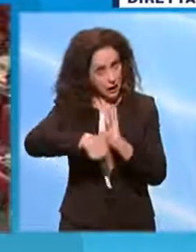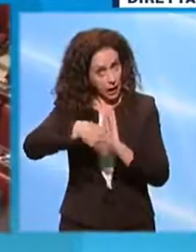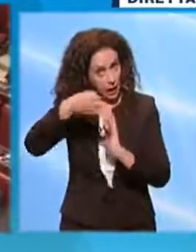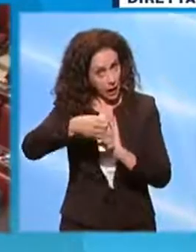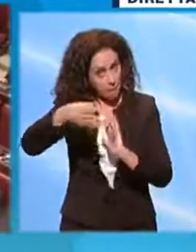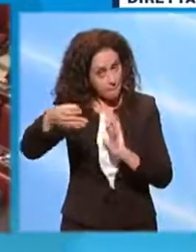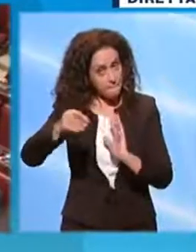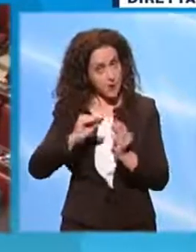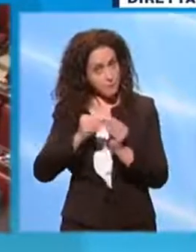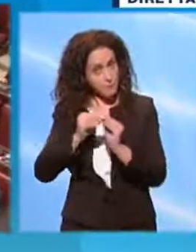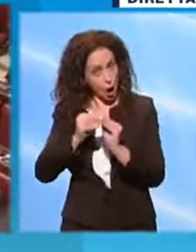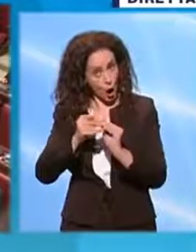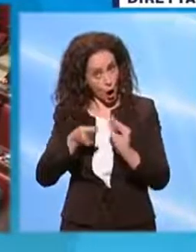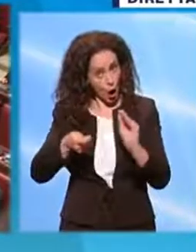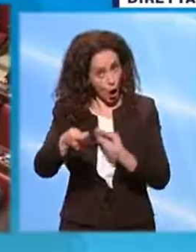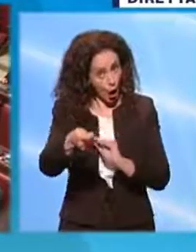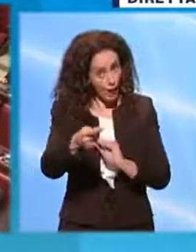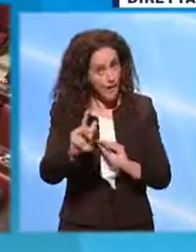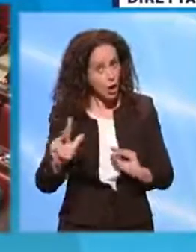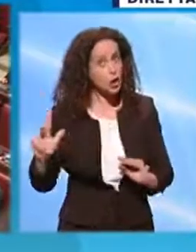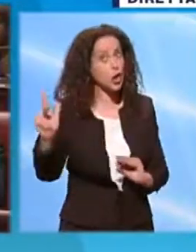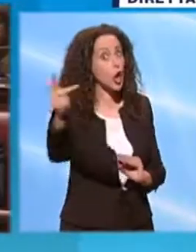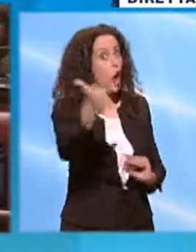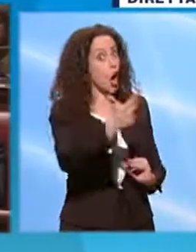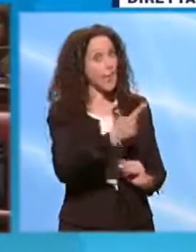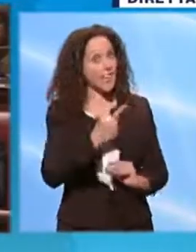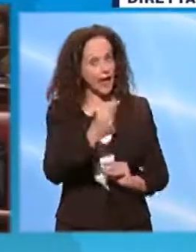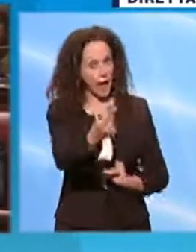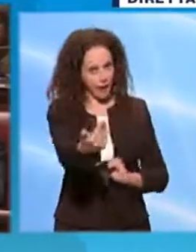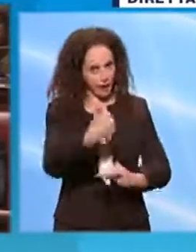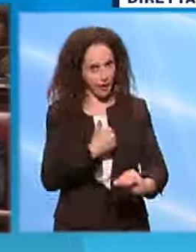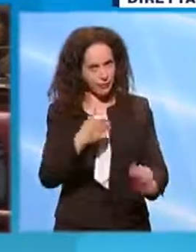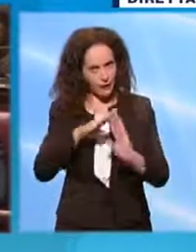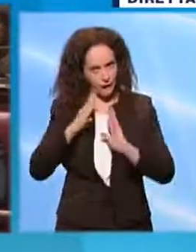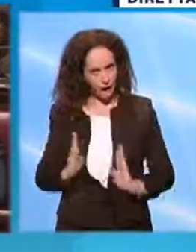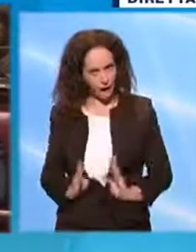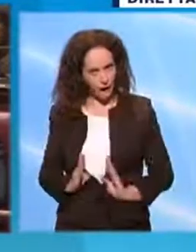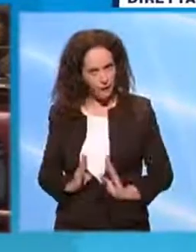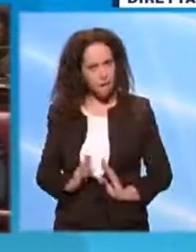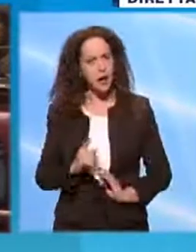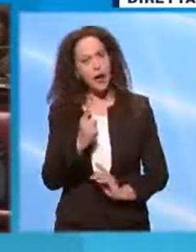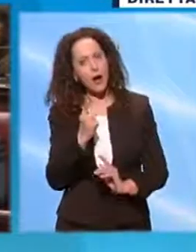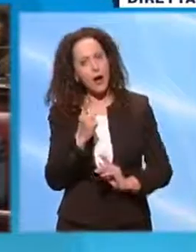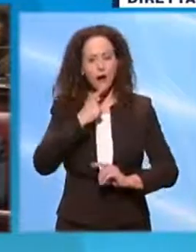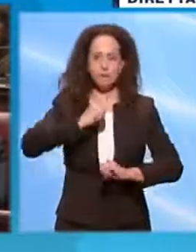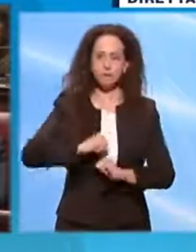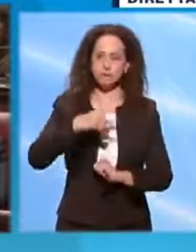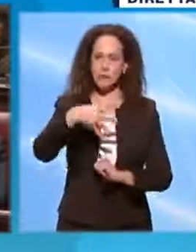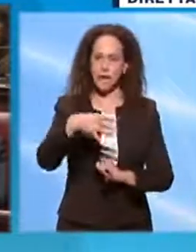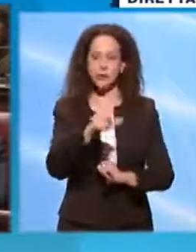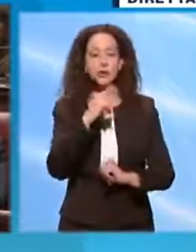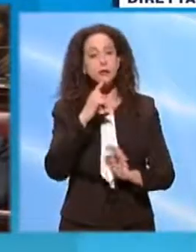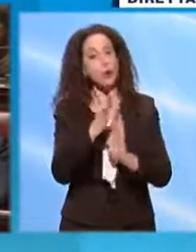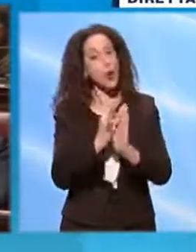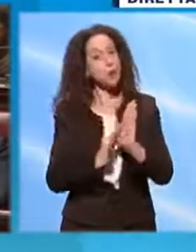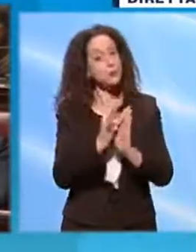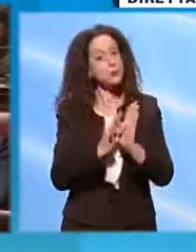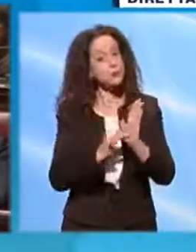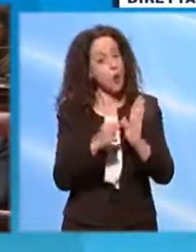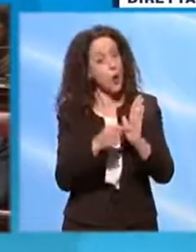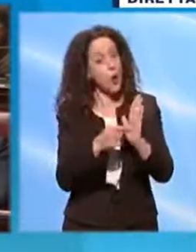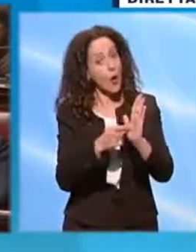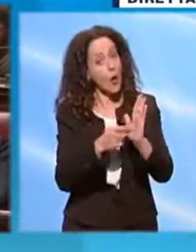in cui li devi restituire e ti entra la troica dentro casa. Il direttore del MES si spinge avanti e dice che le condizionalità light valgono